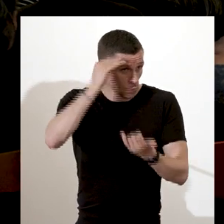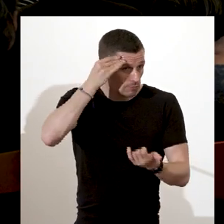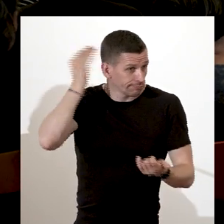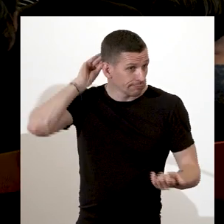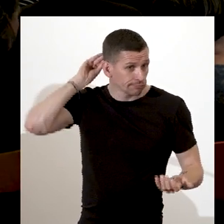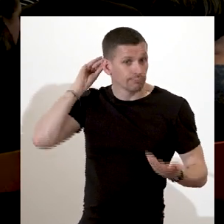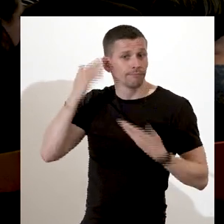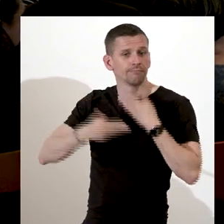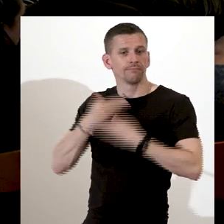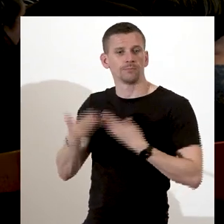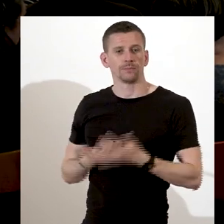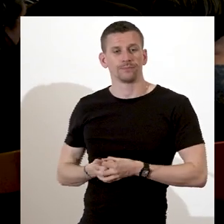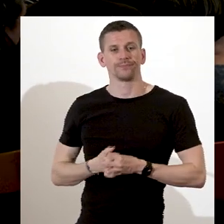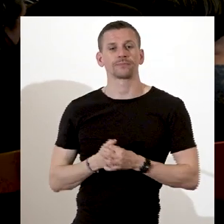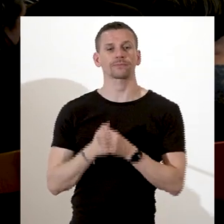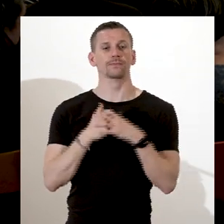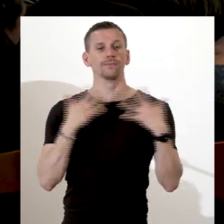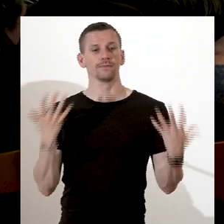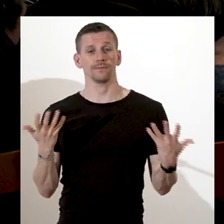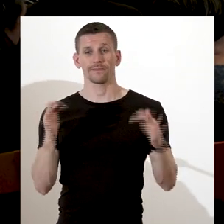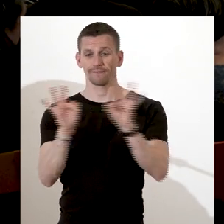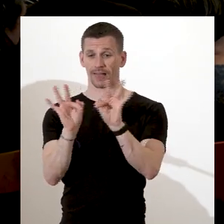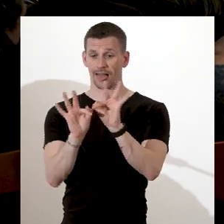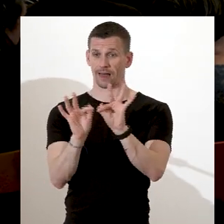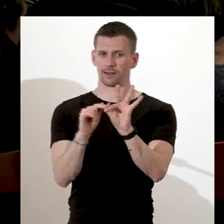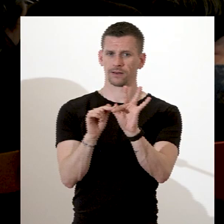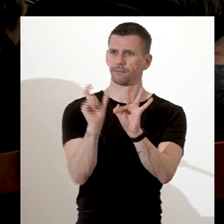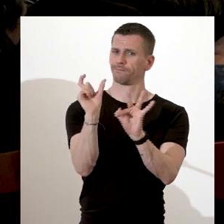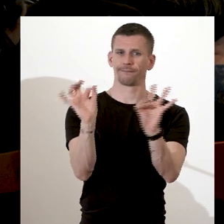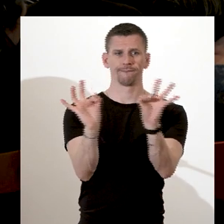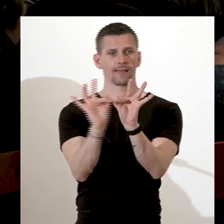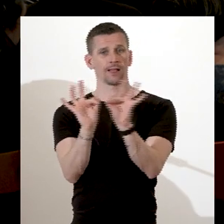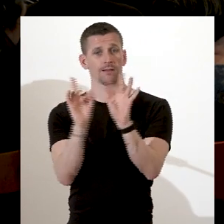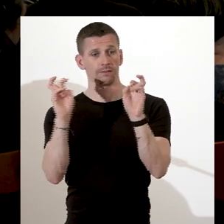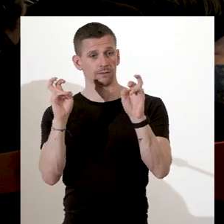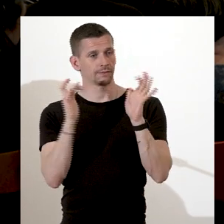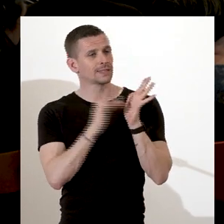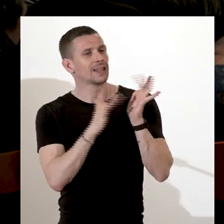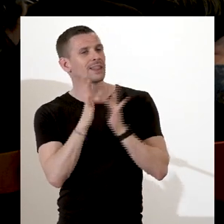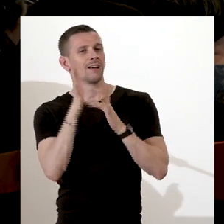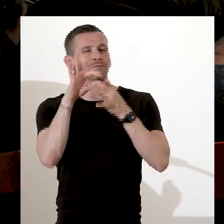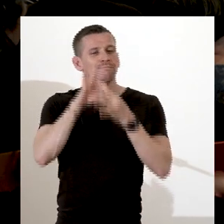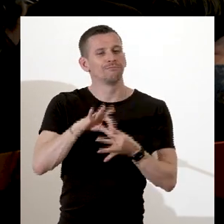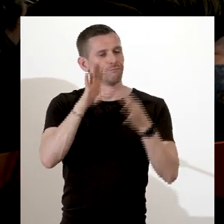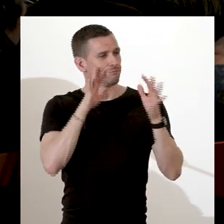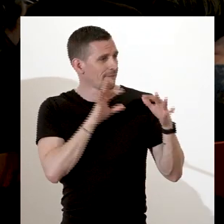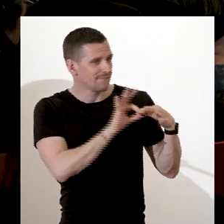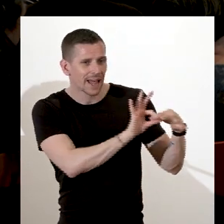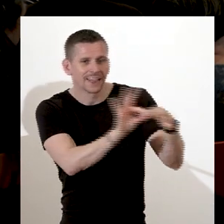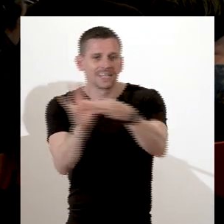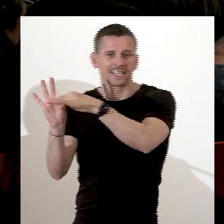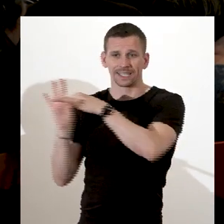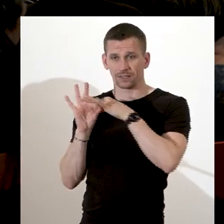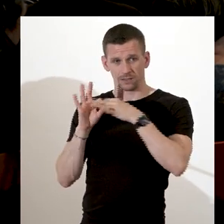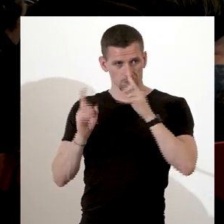frère dans le Christ ? Et si je suis un frère dans le Christ, alors tu dois m'aider. Donc ces questions-là interpellent directement les députés et puis vont